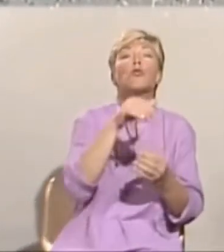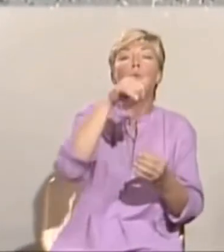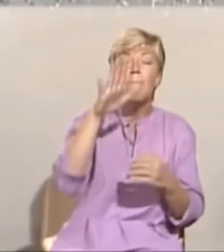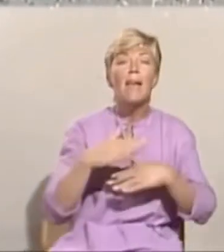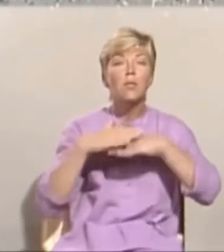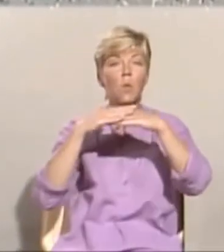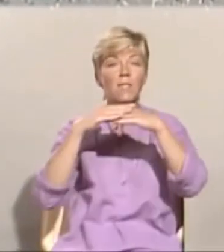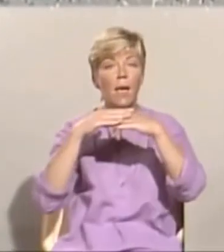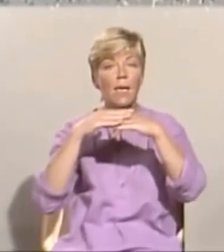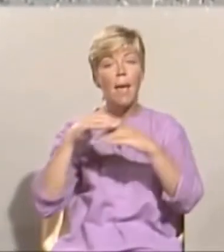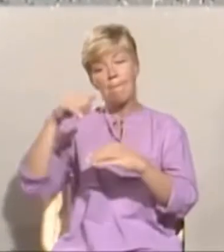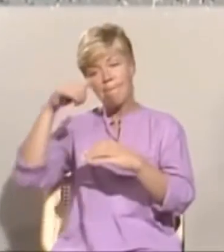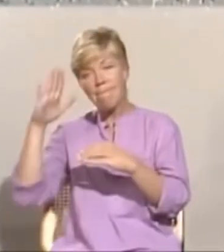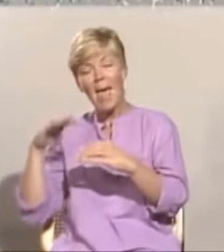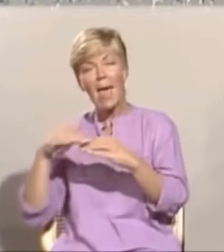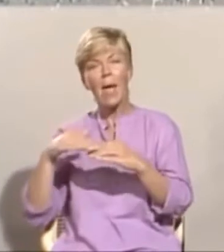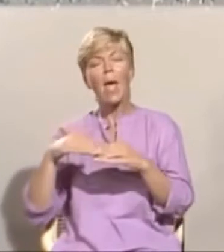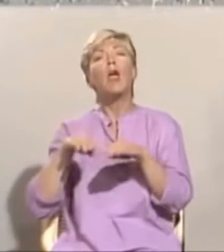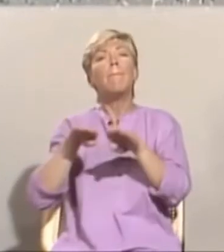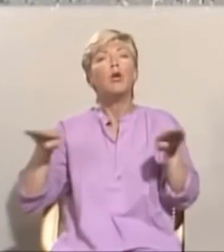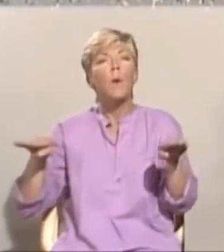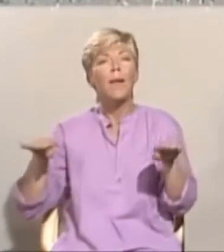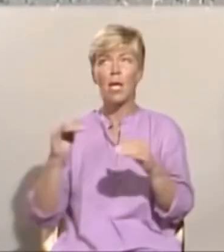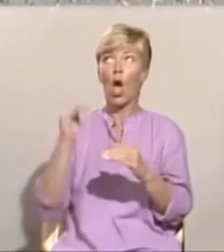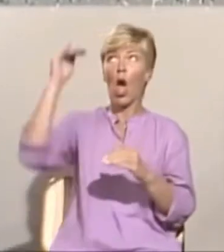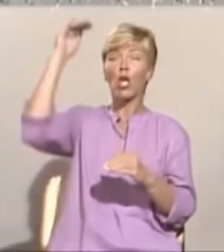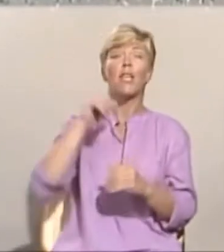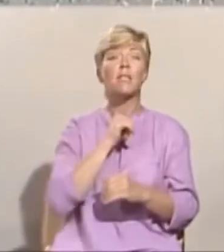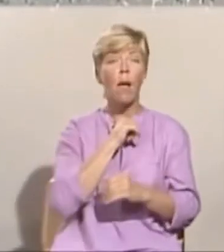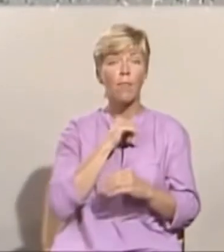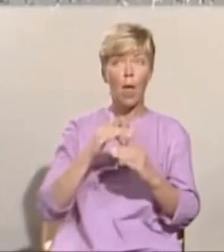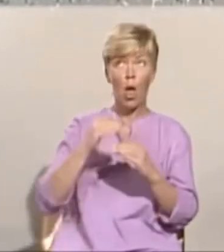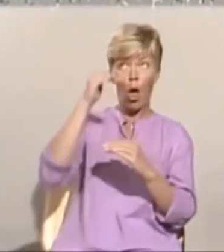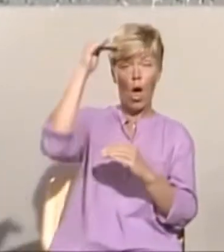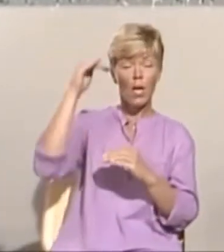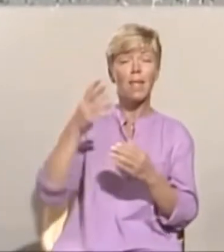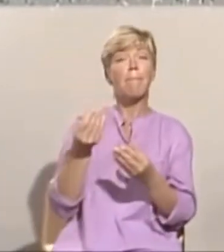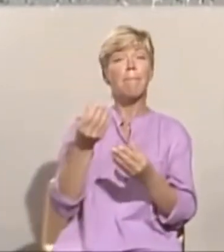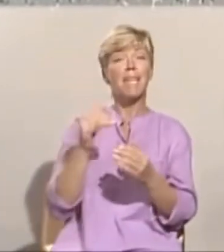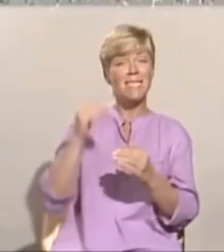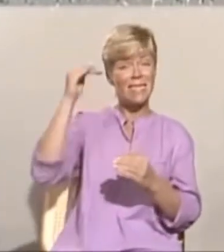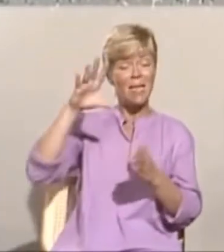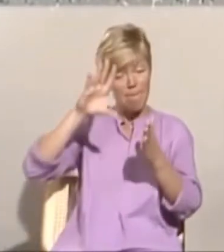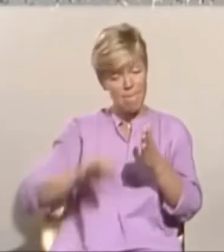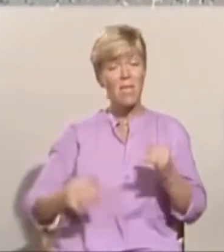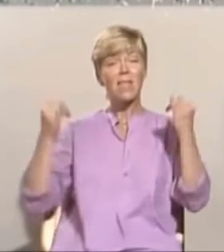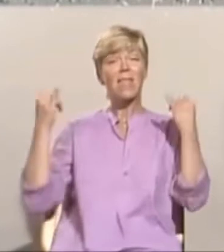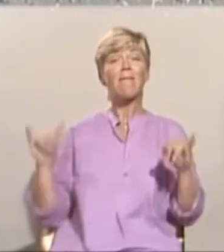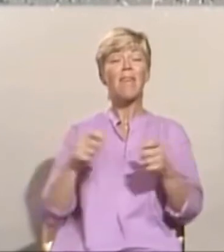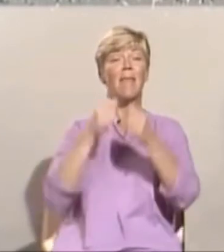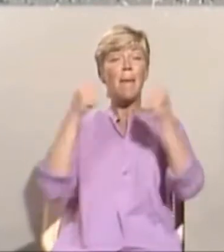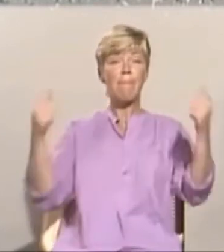sosialisering? Mer byråkrati? Høyere skatter? Øket prisstigning? Mindre frihet i